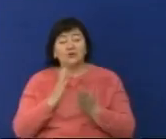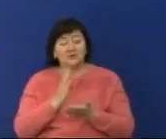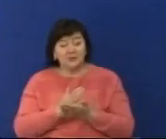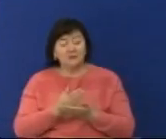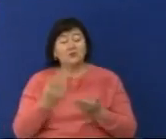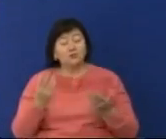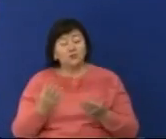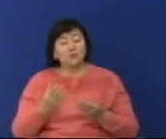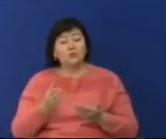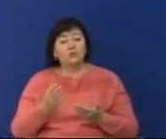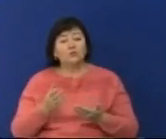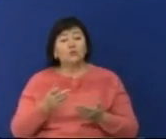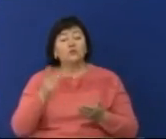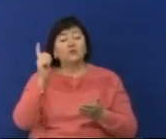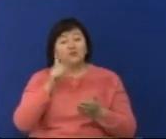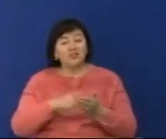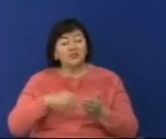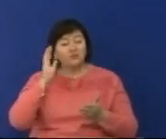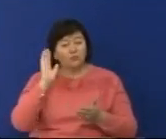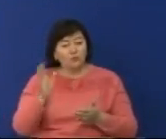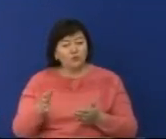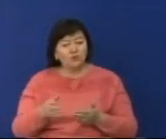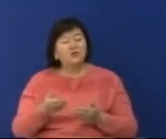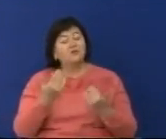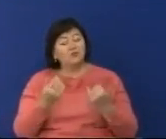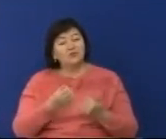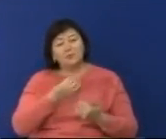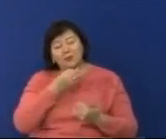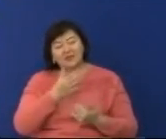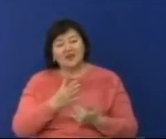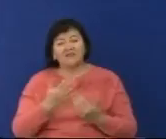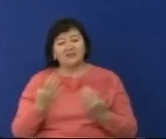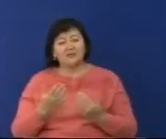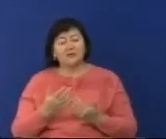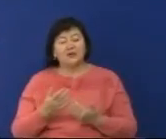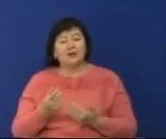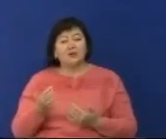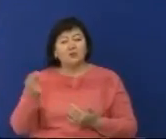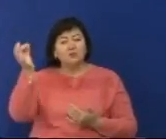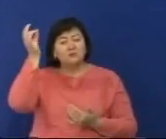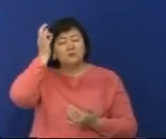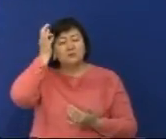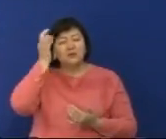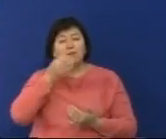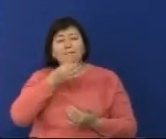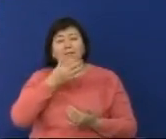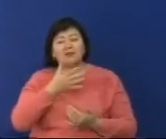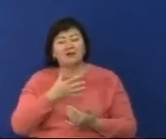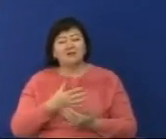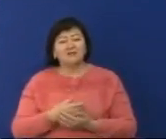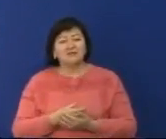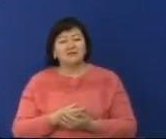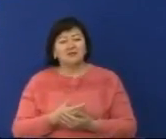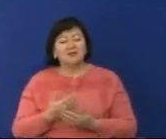сенімі де әттәлі сөлтсоңтан осы жағымаған қатты ой түйізі, және осын жақсы өзім